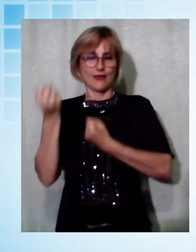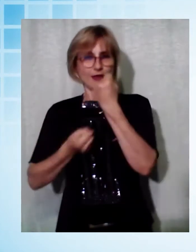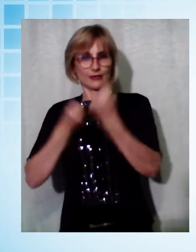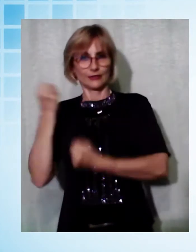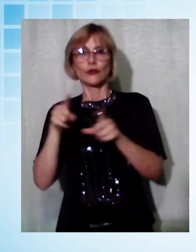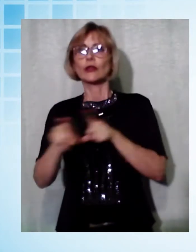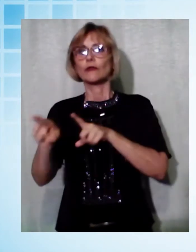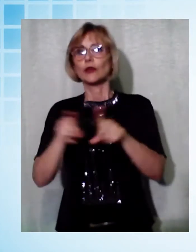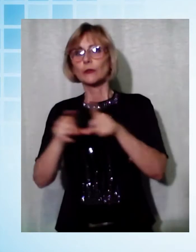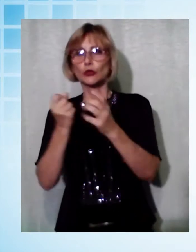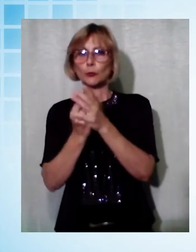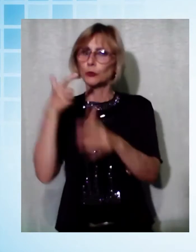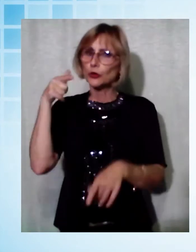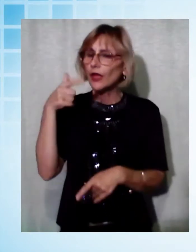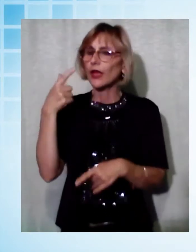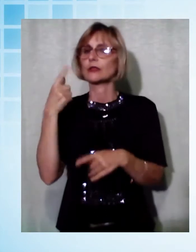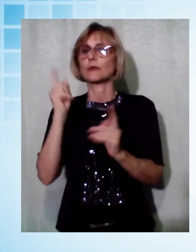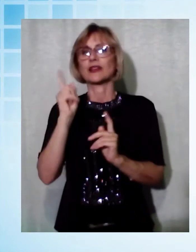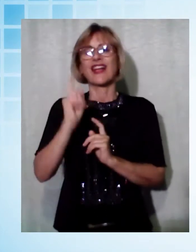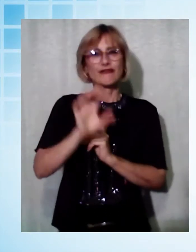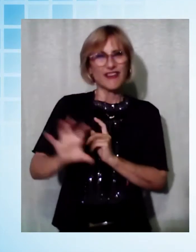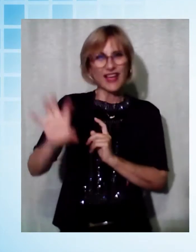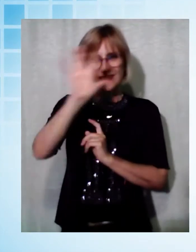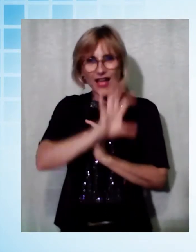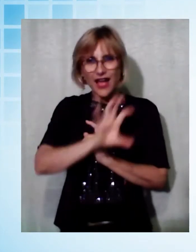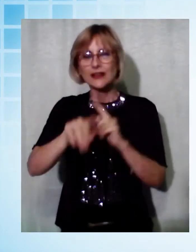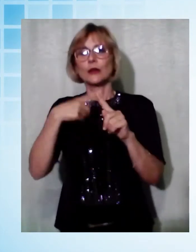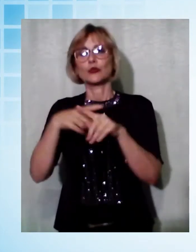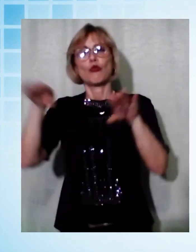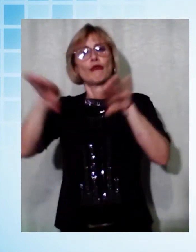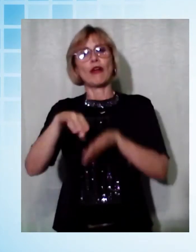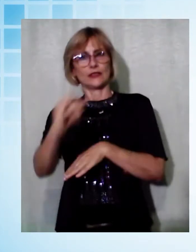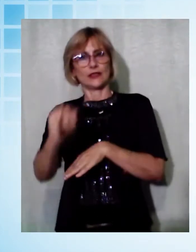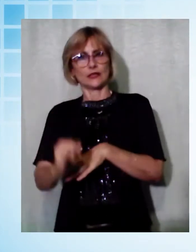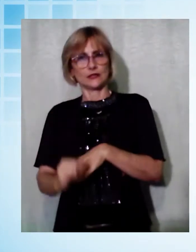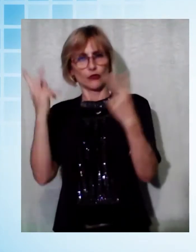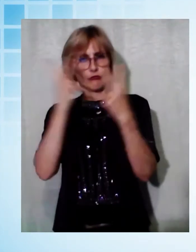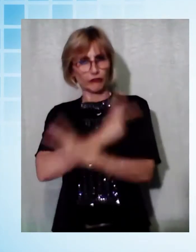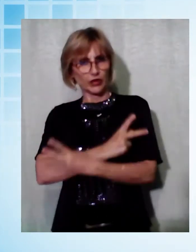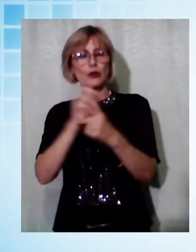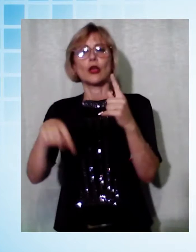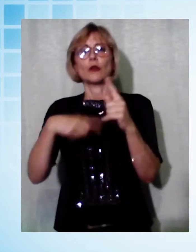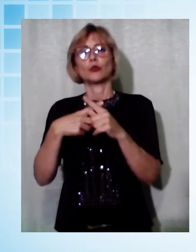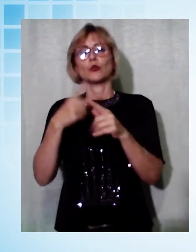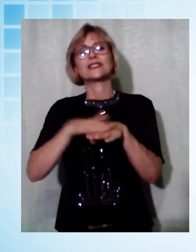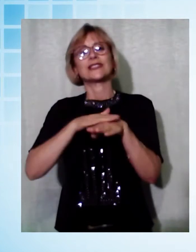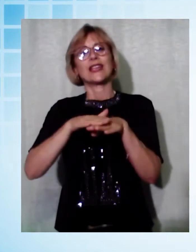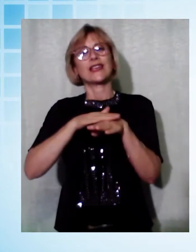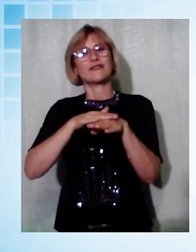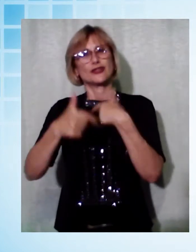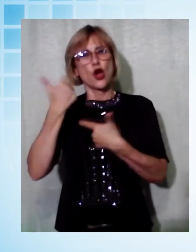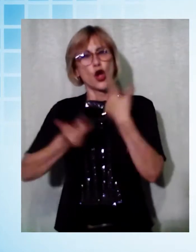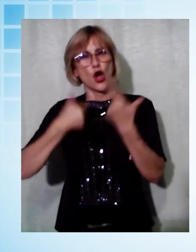importante non solo per la Garfagnana, ma anche per tutta la Valle del Serchio, e che offre anche i suoi servizi con un mezzo al